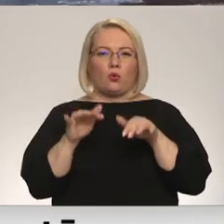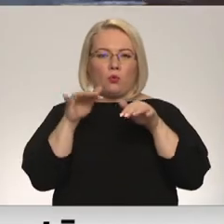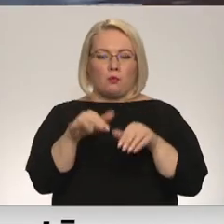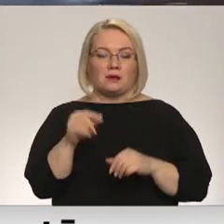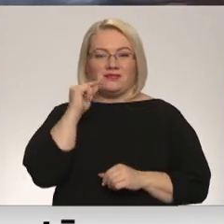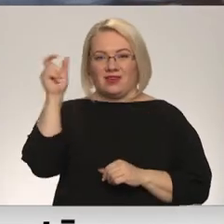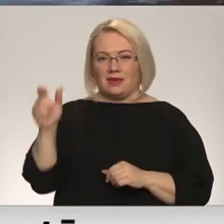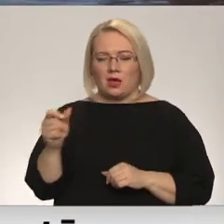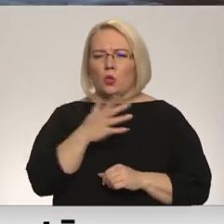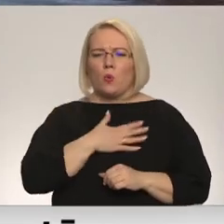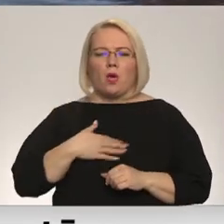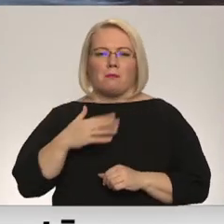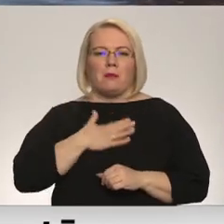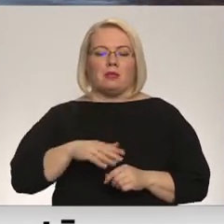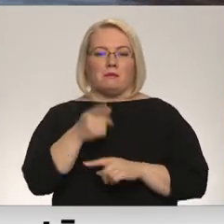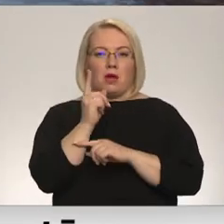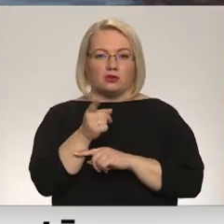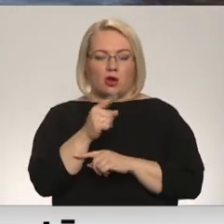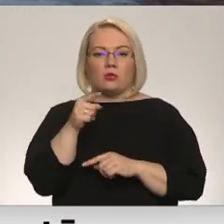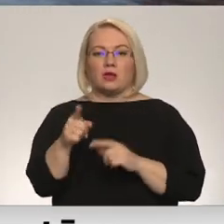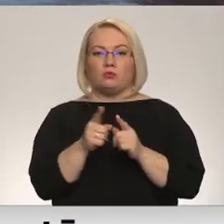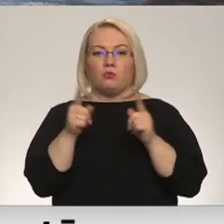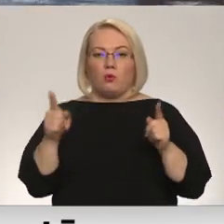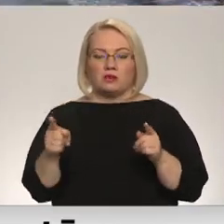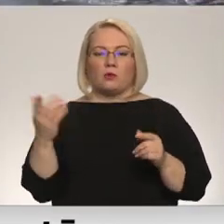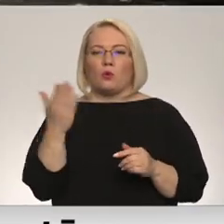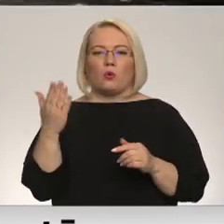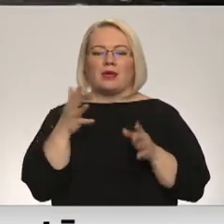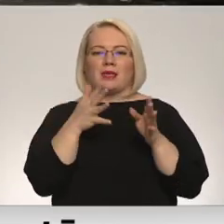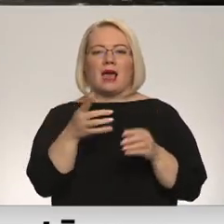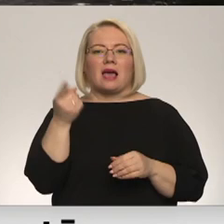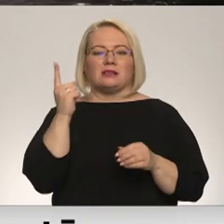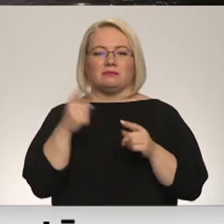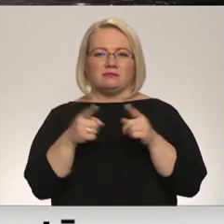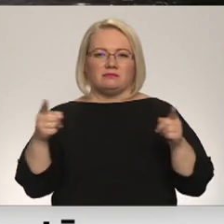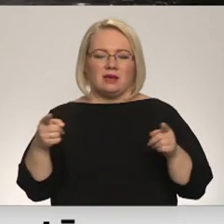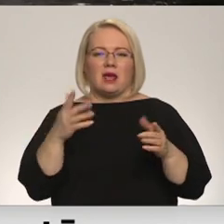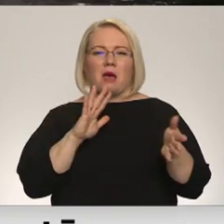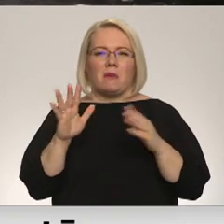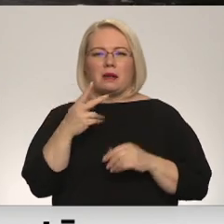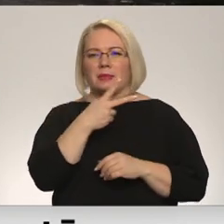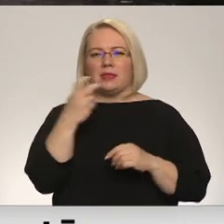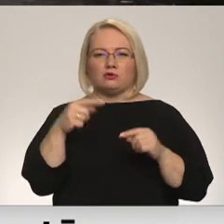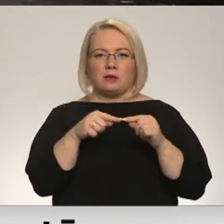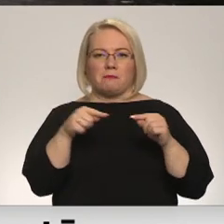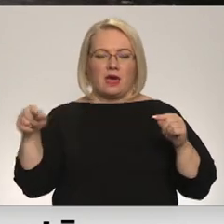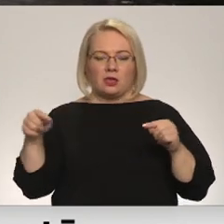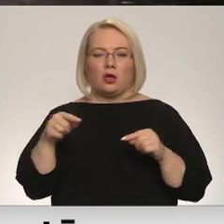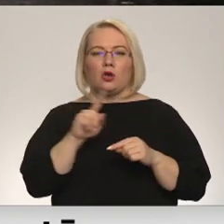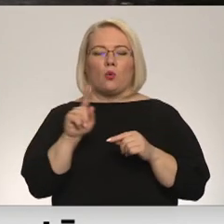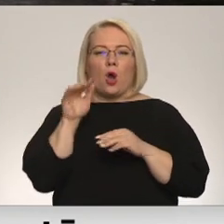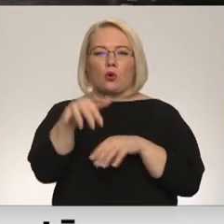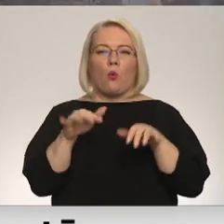makšķirnieks. Viņš atzīst, ka posms, kuru ietekmē aizliegums tik pie zivīm, ir kādi 200 metri, jo ap rumbu tāpat